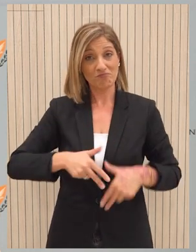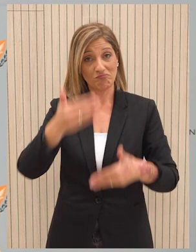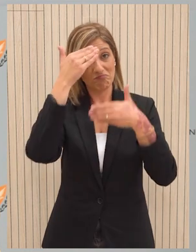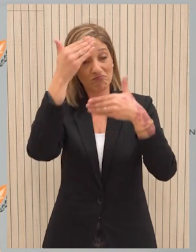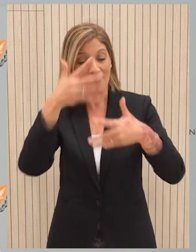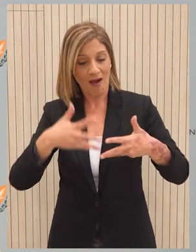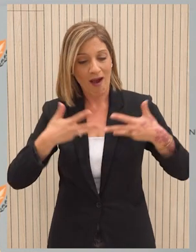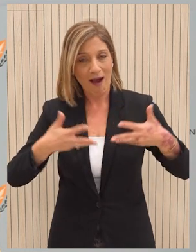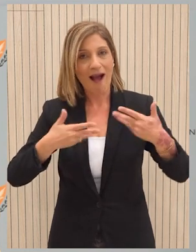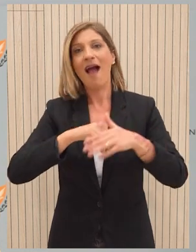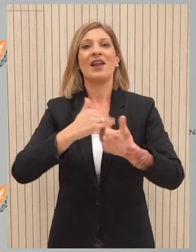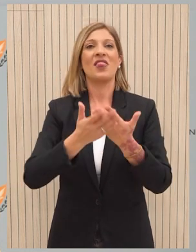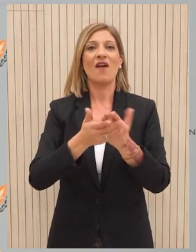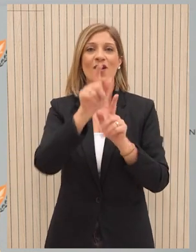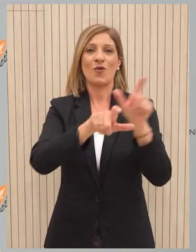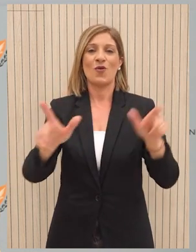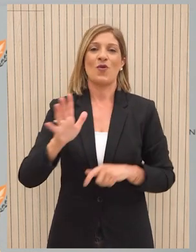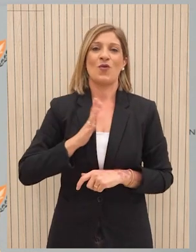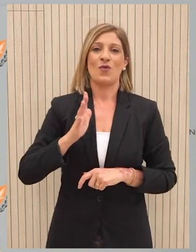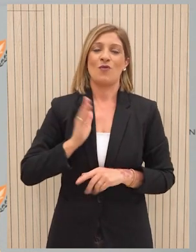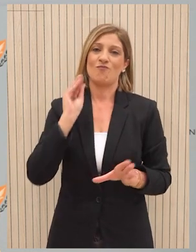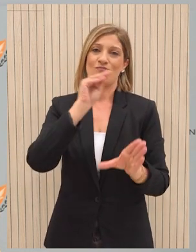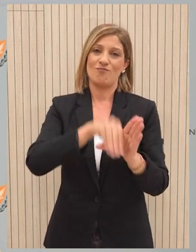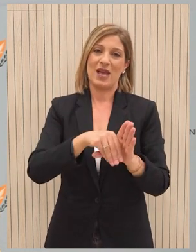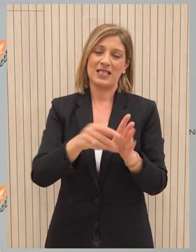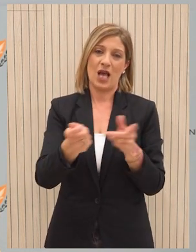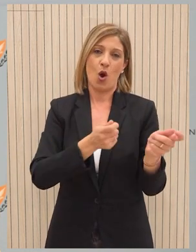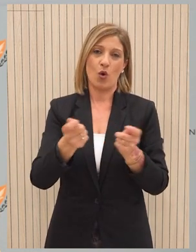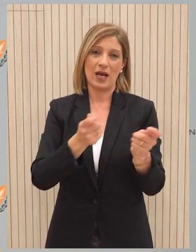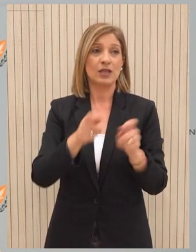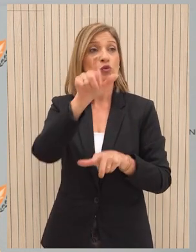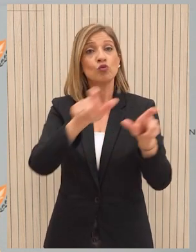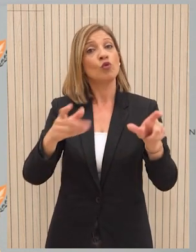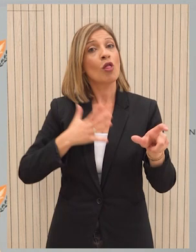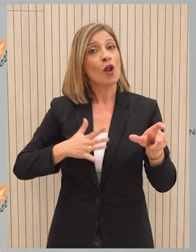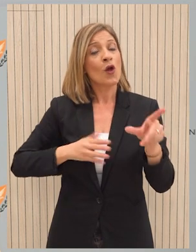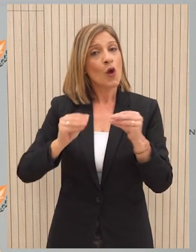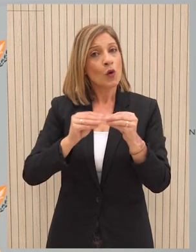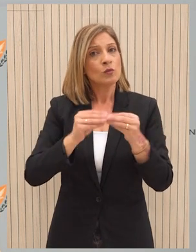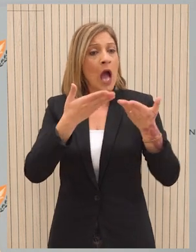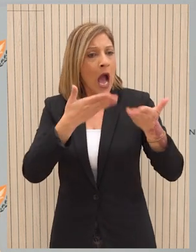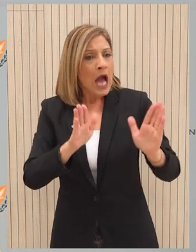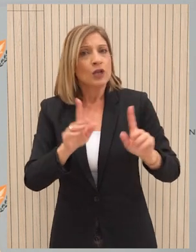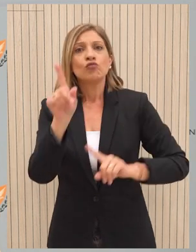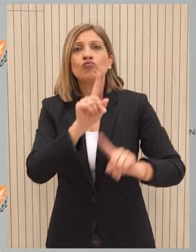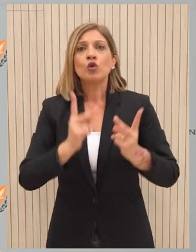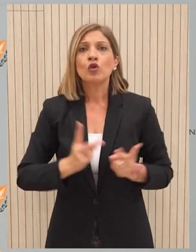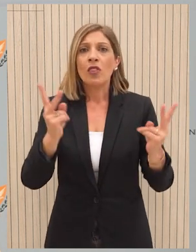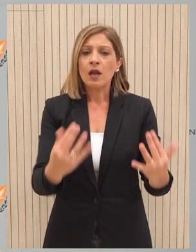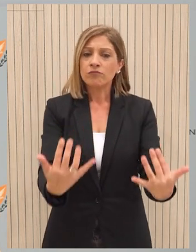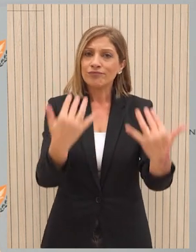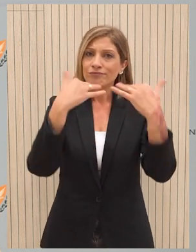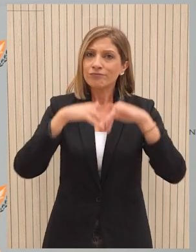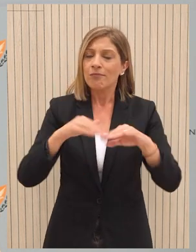το αυξημένο ενδιαφέρον που επιδεικνύουν οι συμπολίτες μας για συμμετοχή σε αυτούς τους οργανισμούς μέσα από μια ανοιχτή διαδικασία που προάγει την διαφάνεια